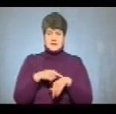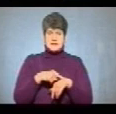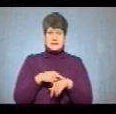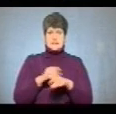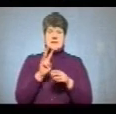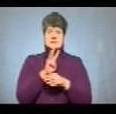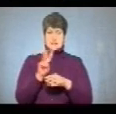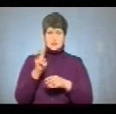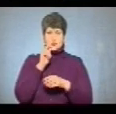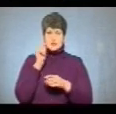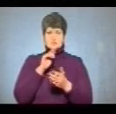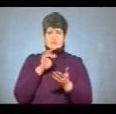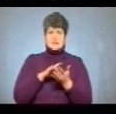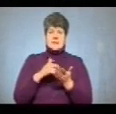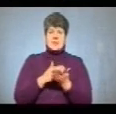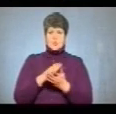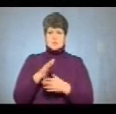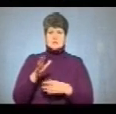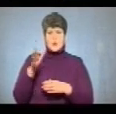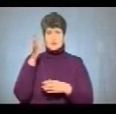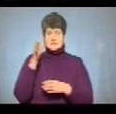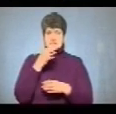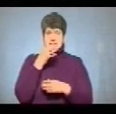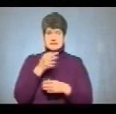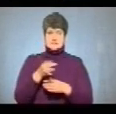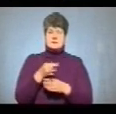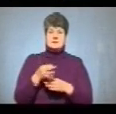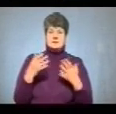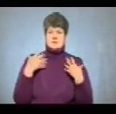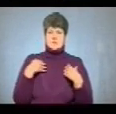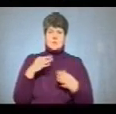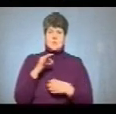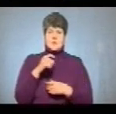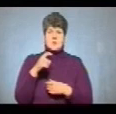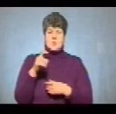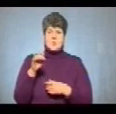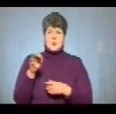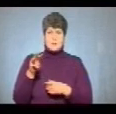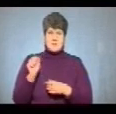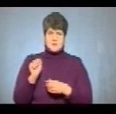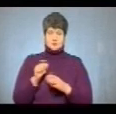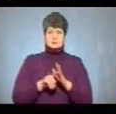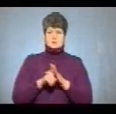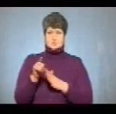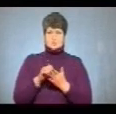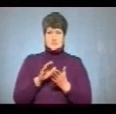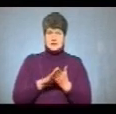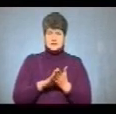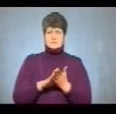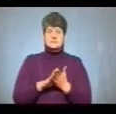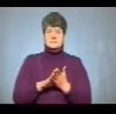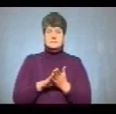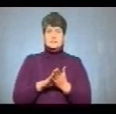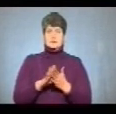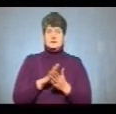оцінювання якості освіти, повідомила начальник обласного управління освіти і науки Ольга Хома. До старту реєстрації наша Анжела Шова